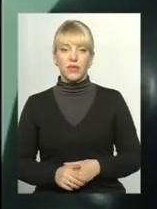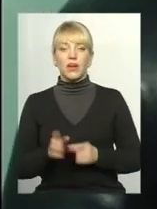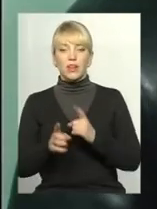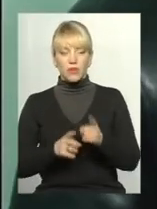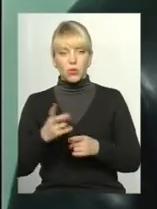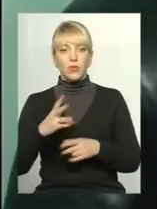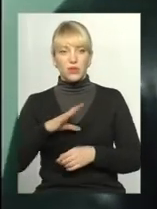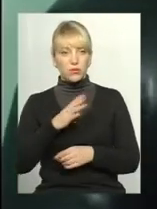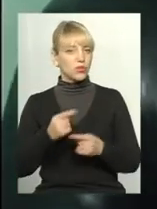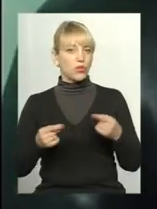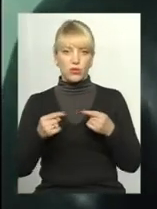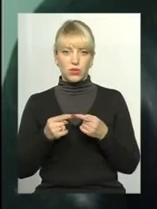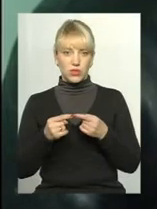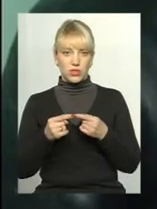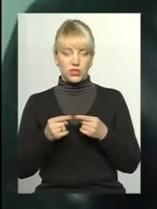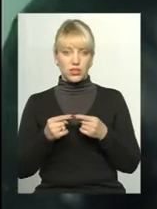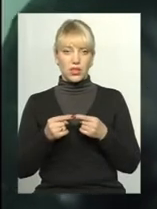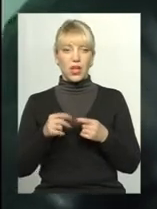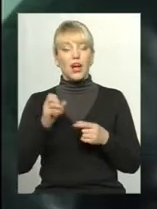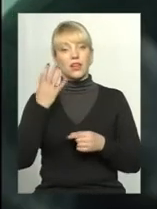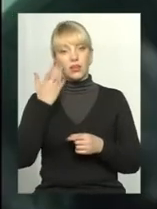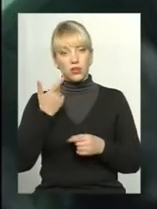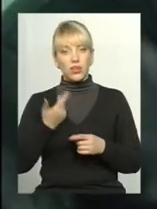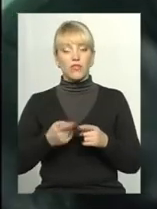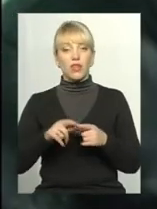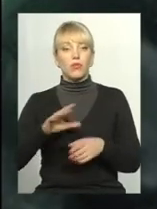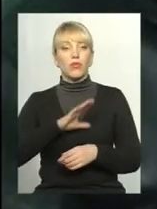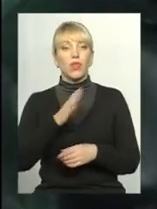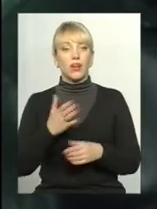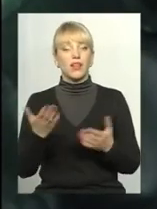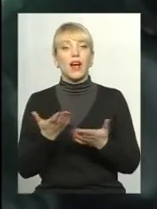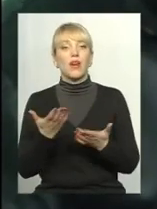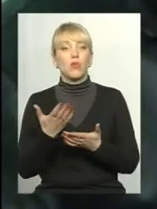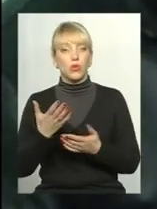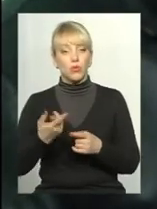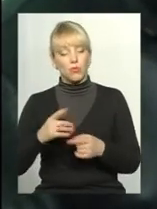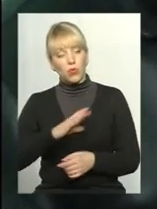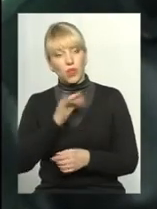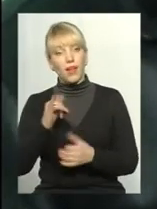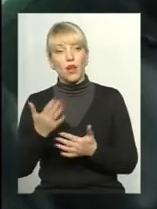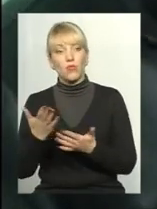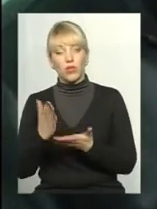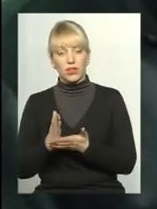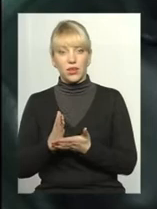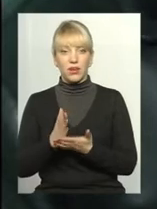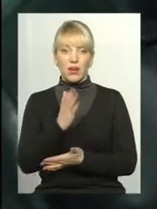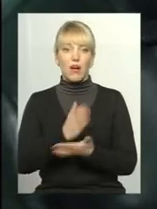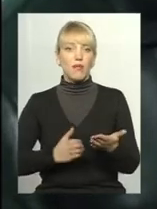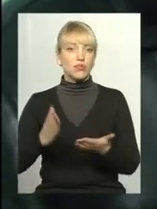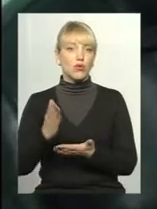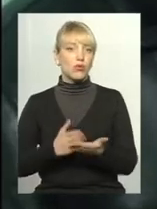повинна бути, однозначно. Такою, якою вона була і якою зараз є. Абсолютно.